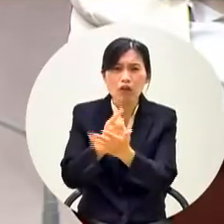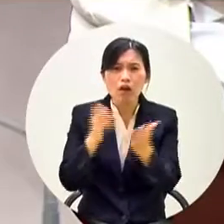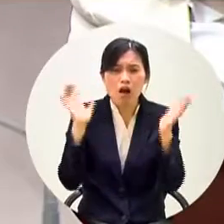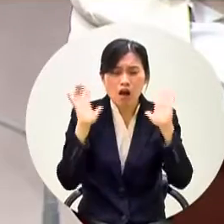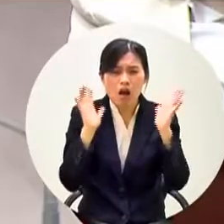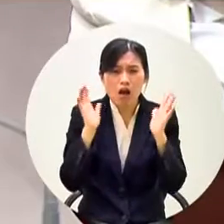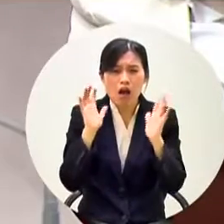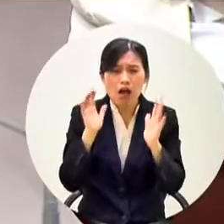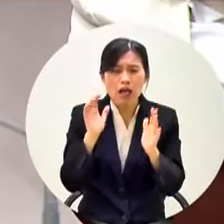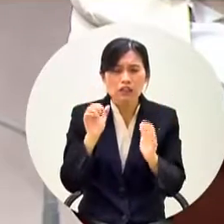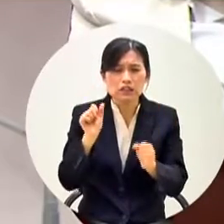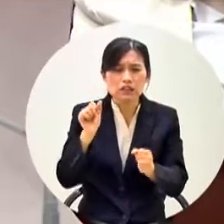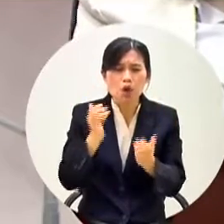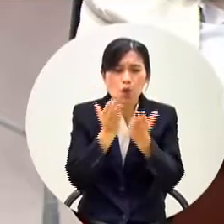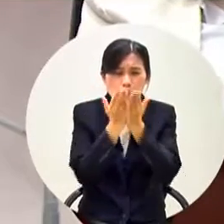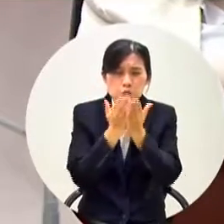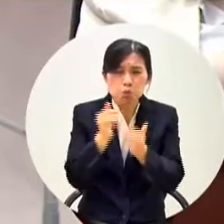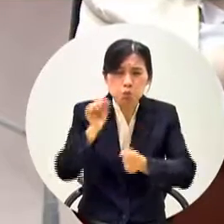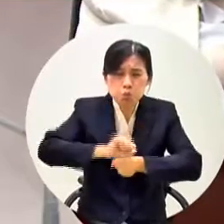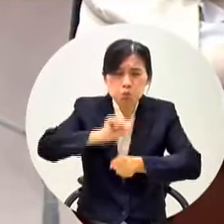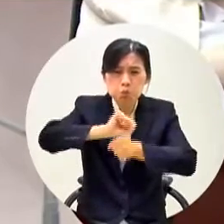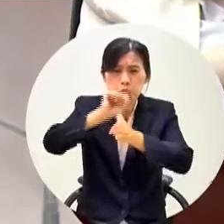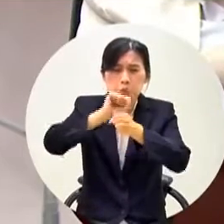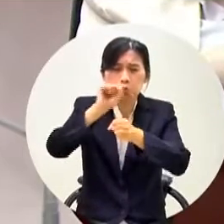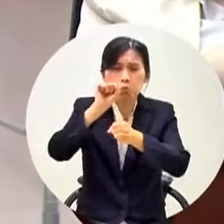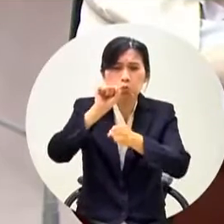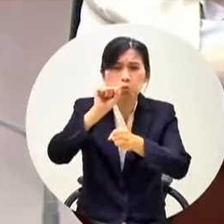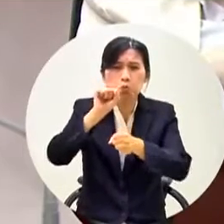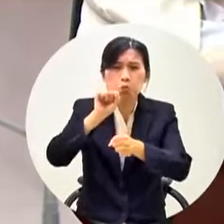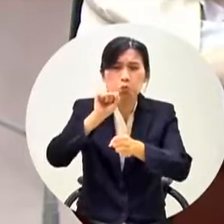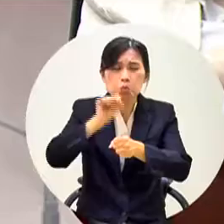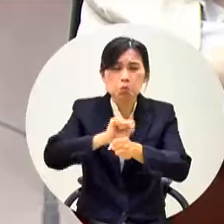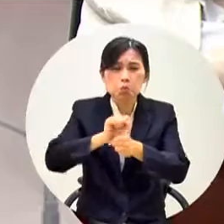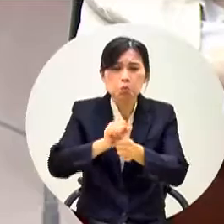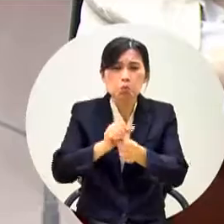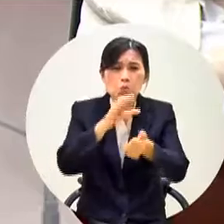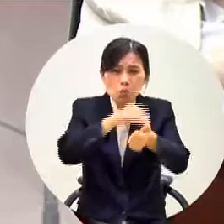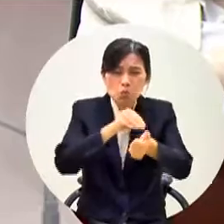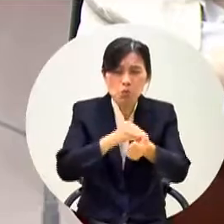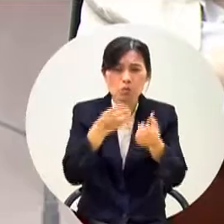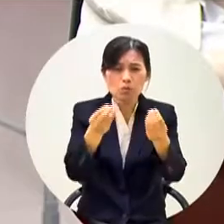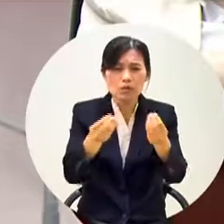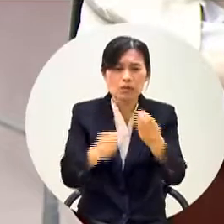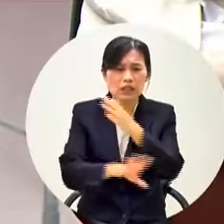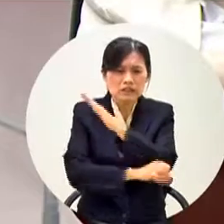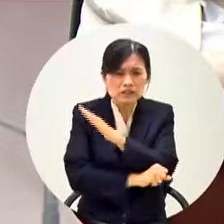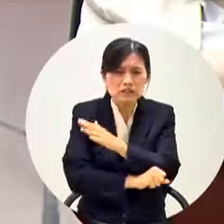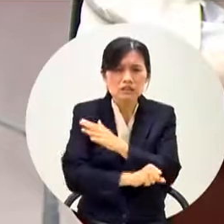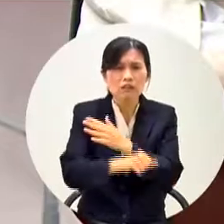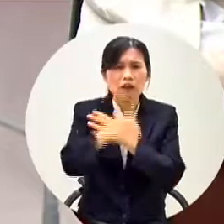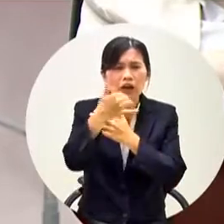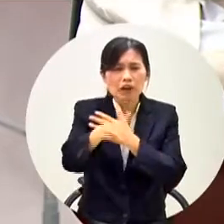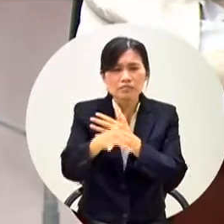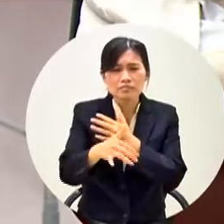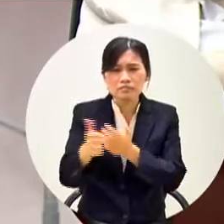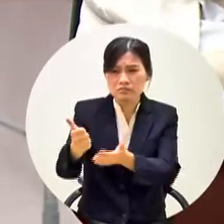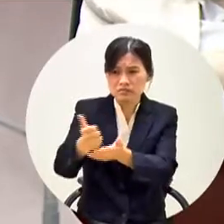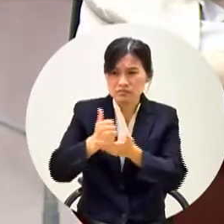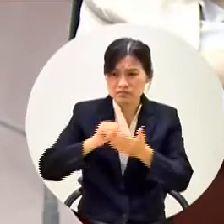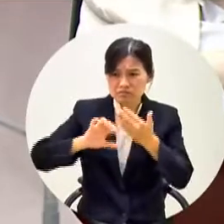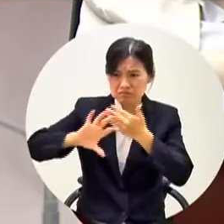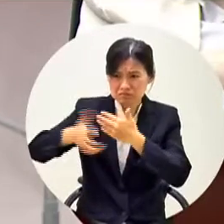增加英語課程他怎麼朗朗上口他的基礎都沒有搞好你請個外師來他跟他聽悟